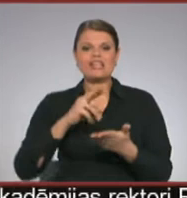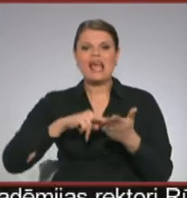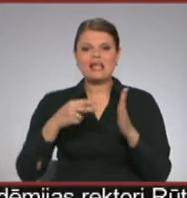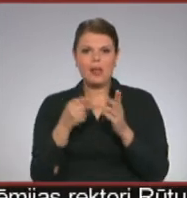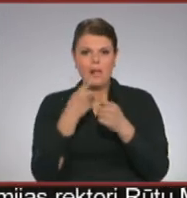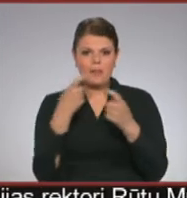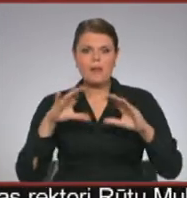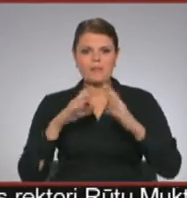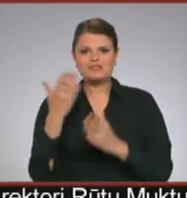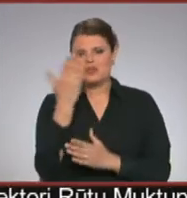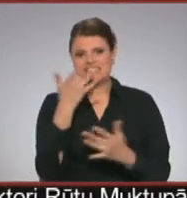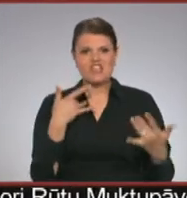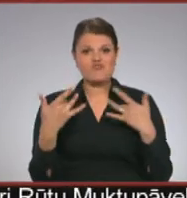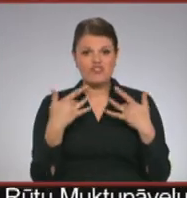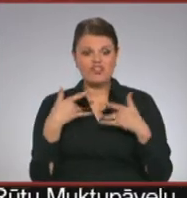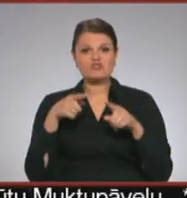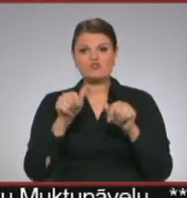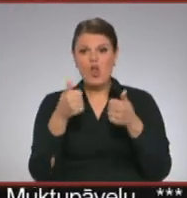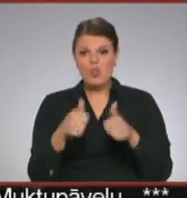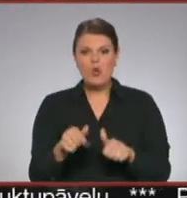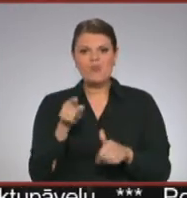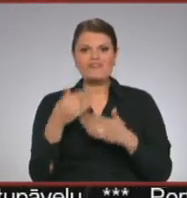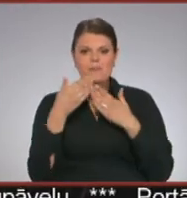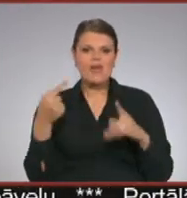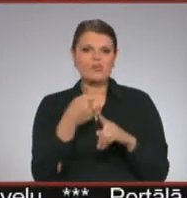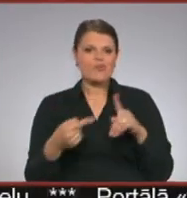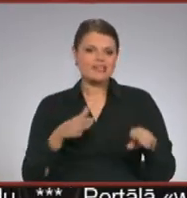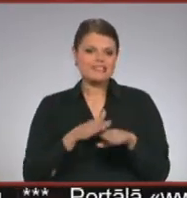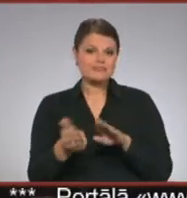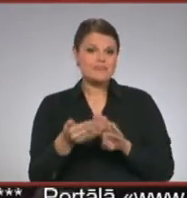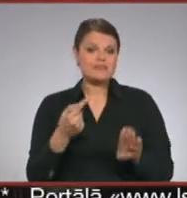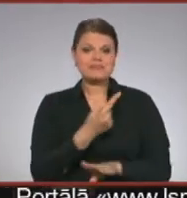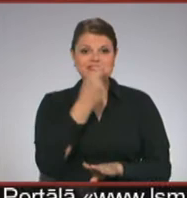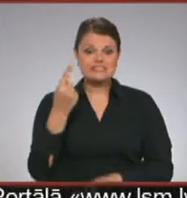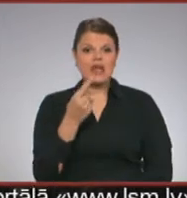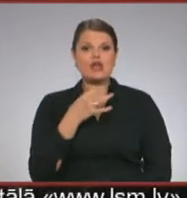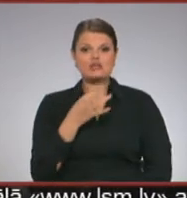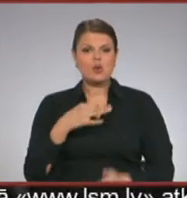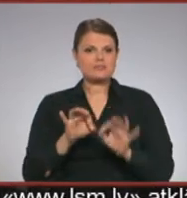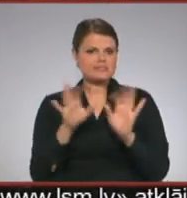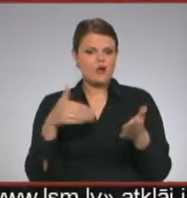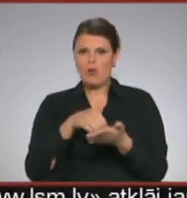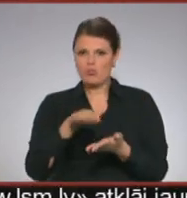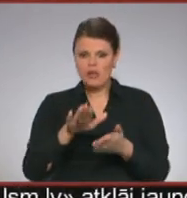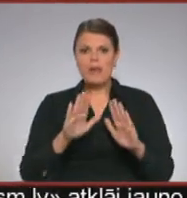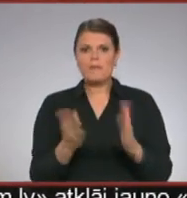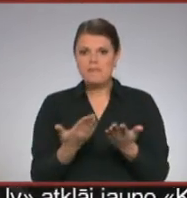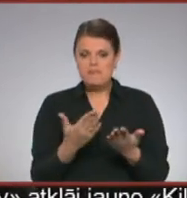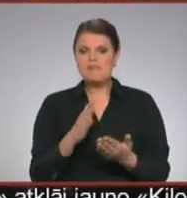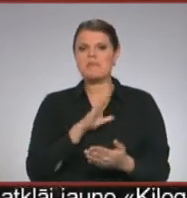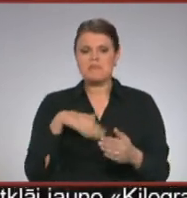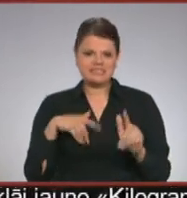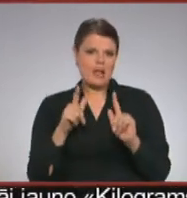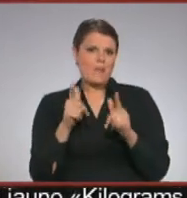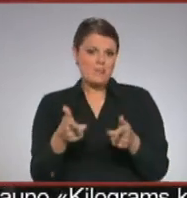pārraidīt pasaules kīnoteatros. Tā kā šo lomu Kristīne pēdējo reiz bija izpildījusi pirms gada soliste sākumā piedāvajuma noraidība, bet pēc tam nolaima